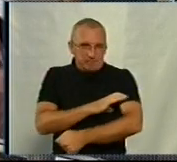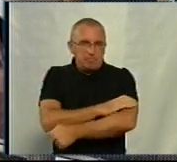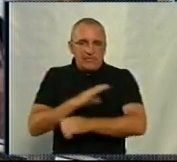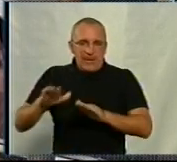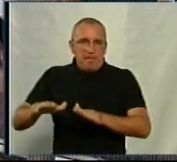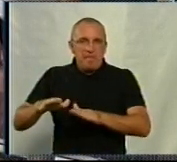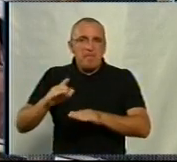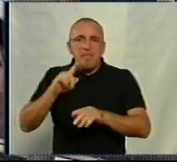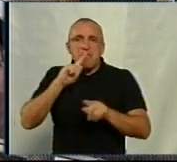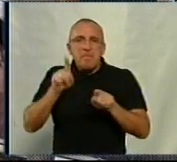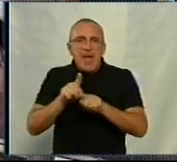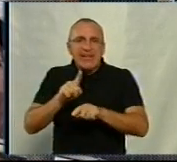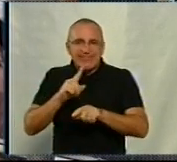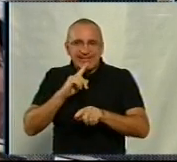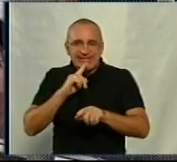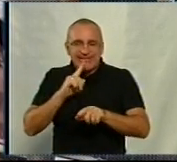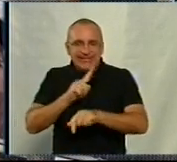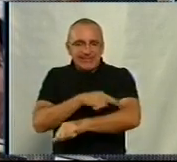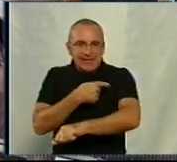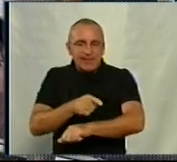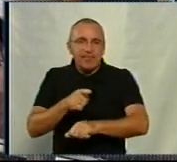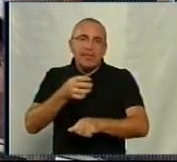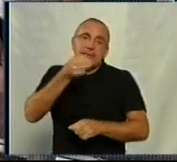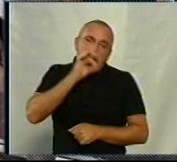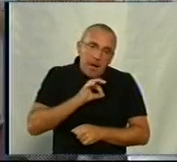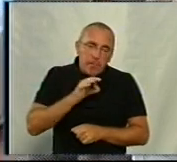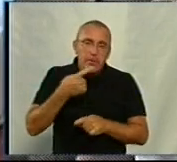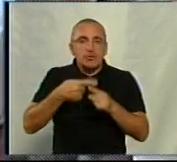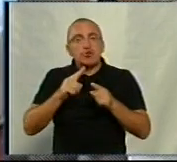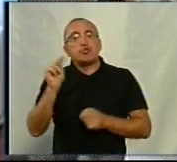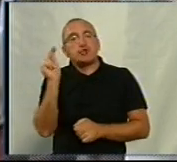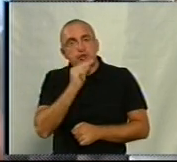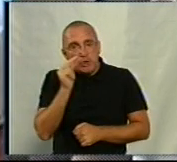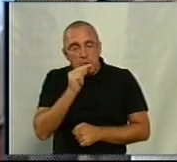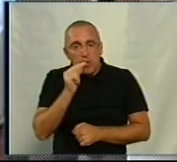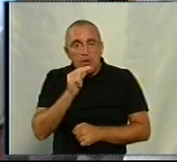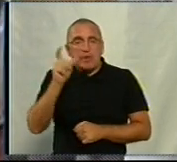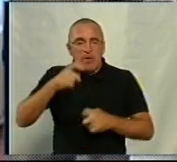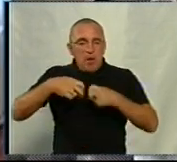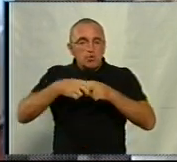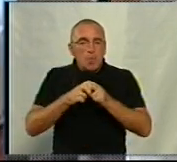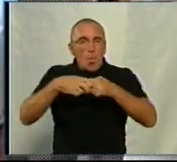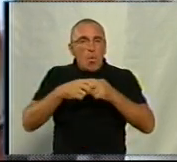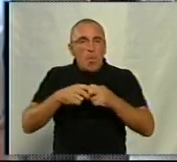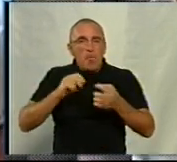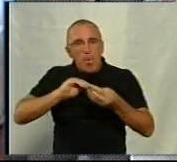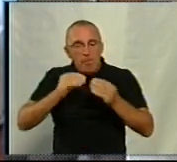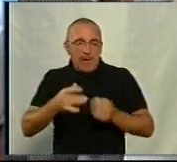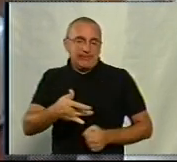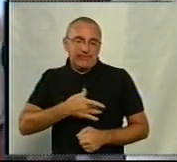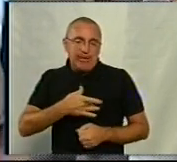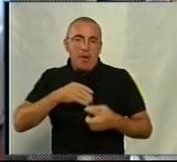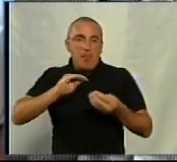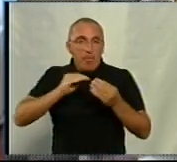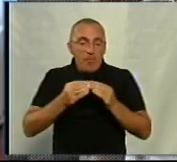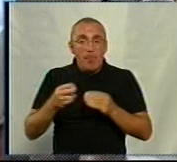медсестра, чи таблеточку, чи чаюк. Є людей в суглобах проблеми, є з серцем. І з